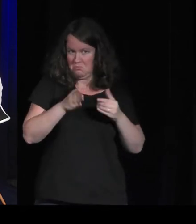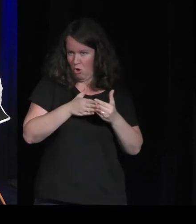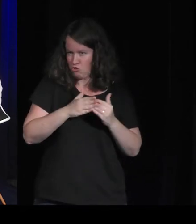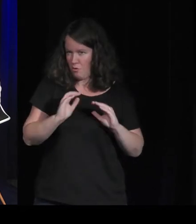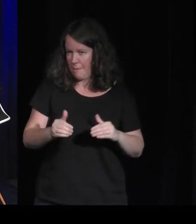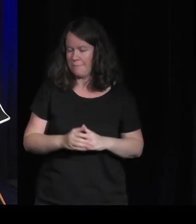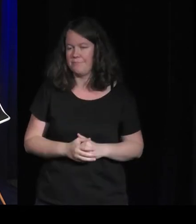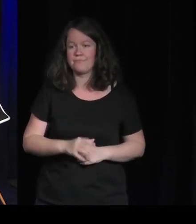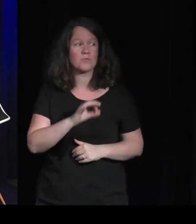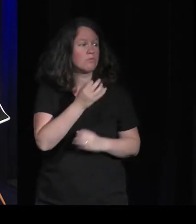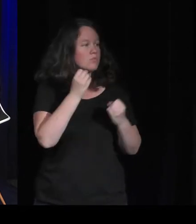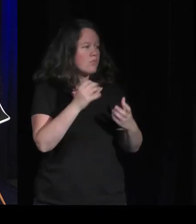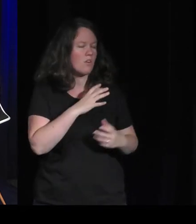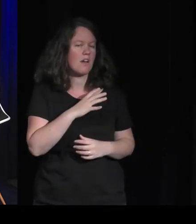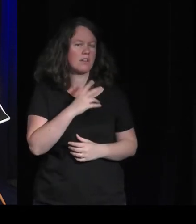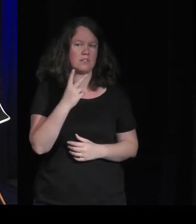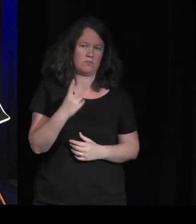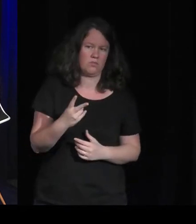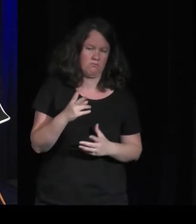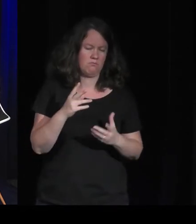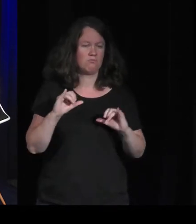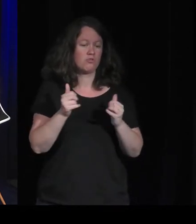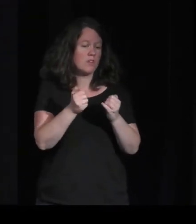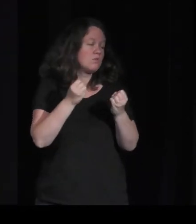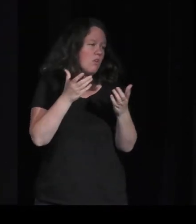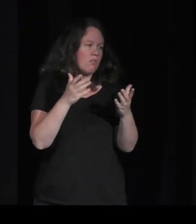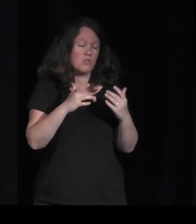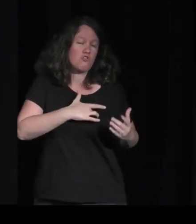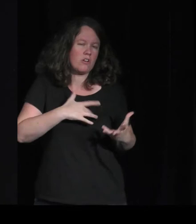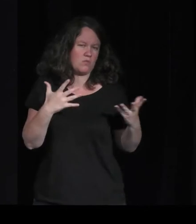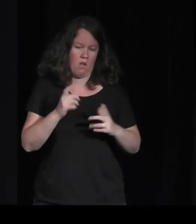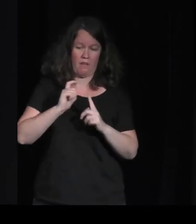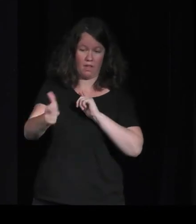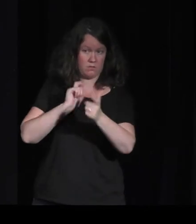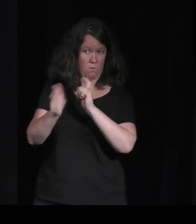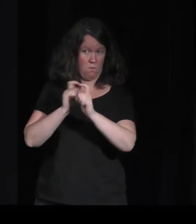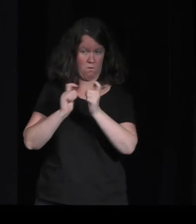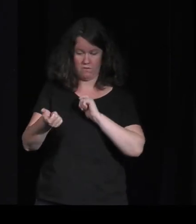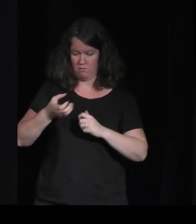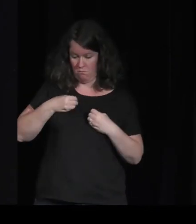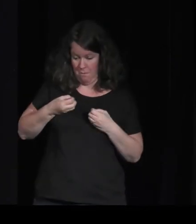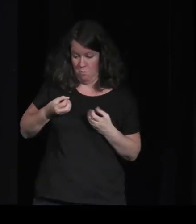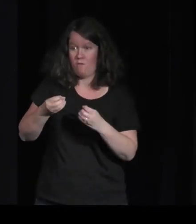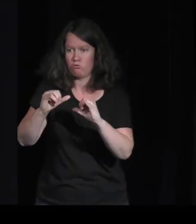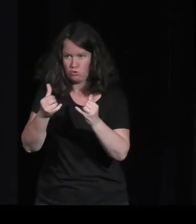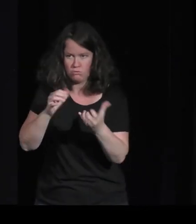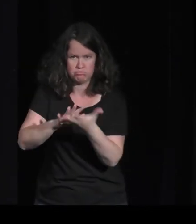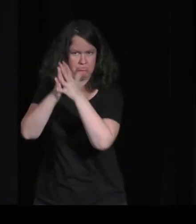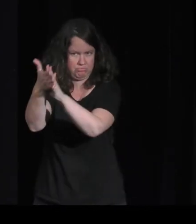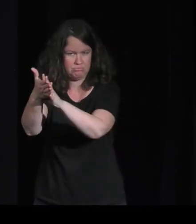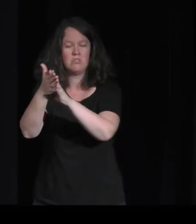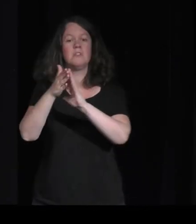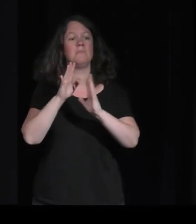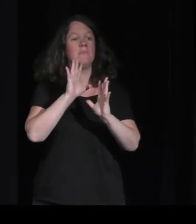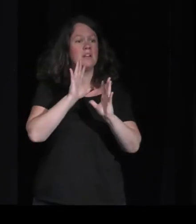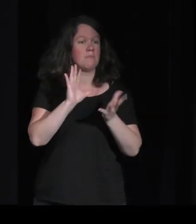'est toujours défini comme deux promesses, celui de l'interactivité, la fameuse interactivité, et on se rend compte qu'elle est parfois très limitée et ça convient bien. Alors c'est là